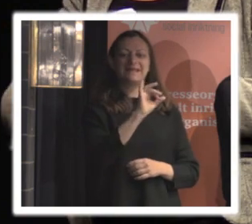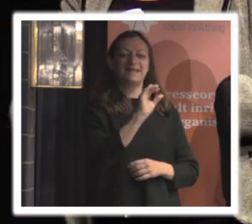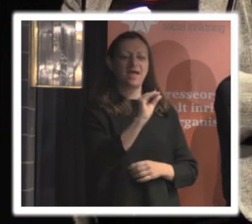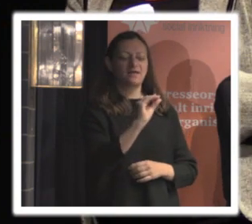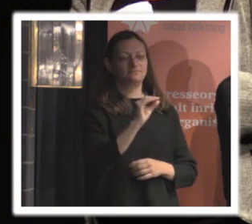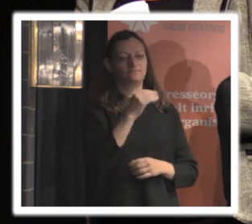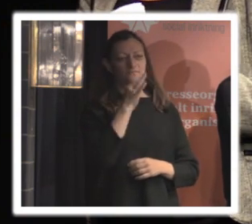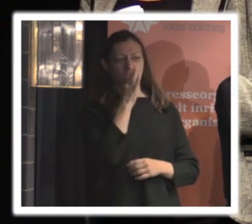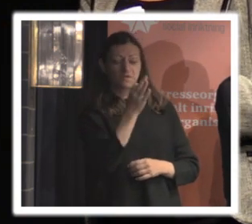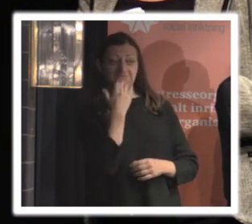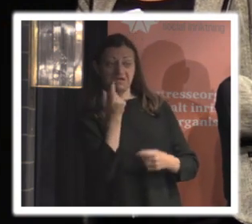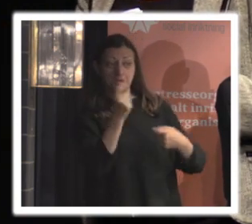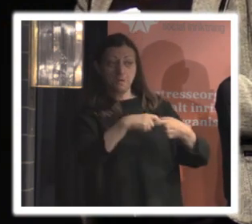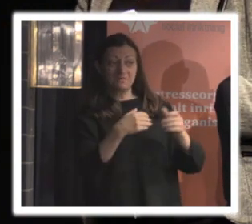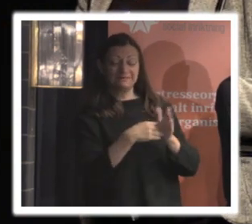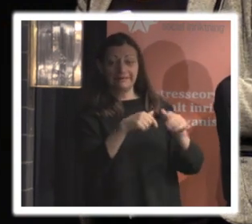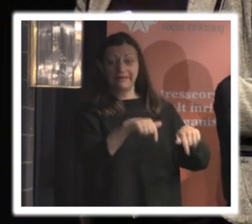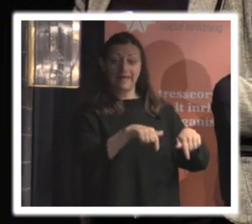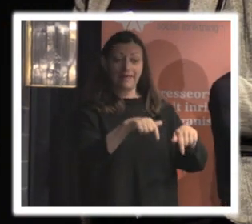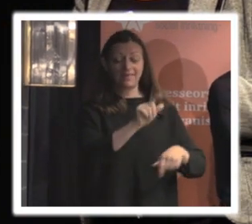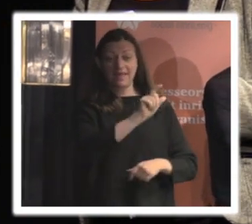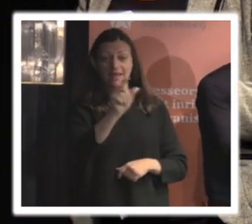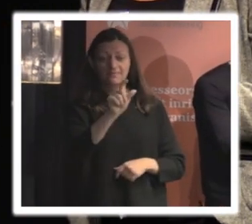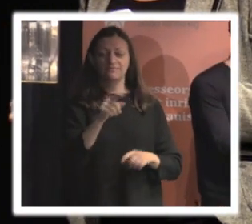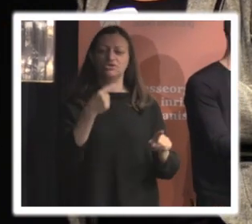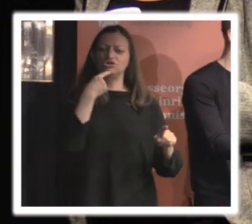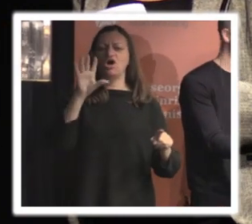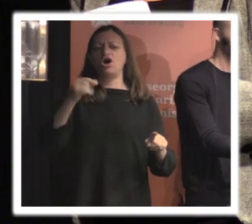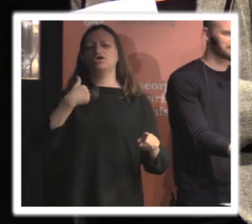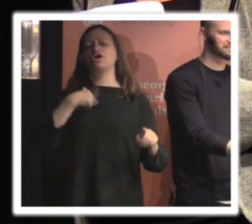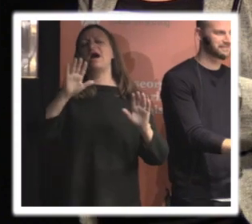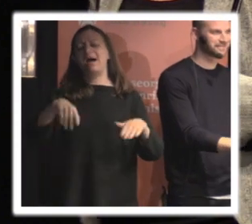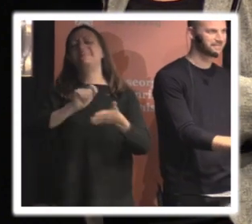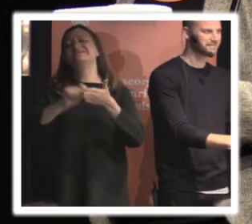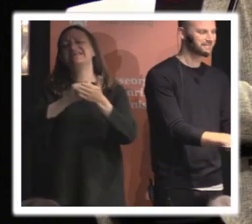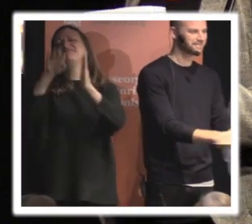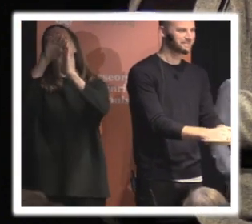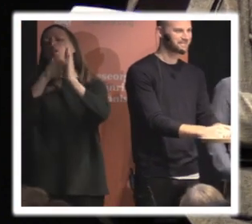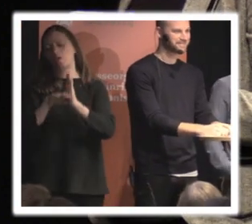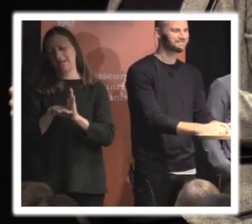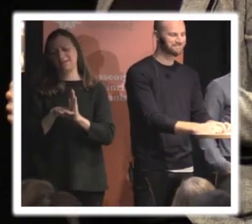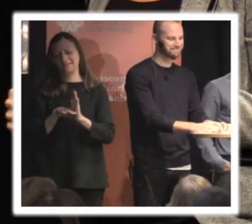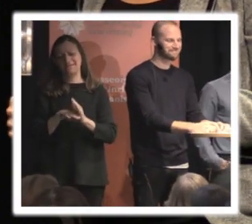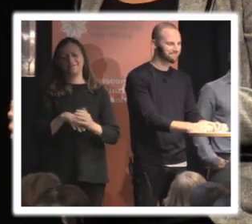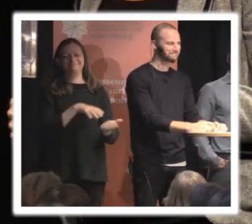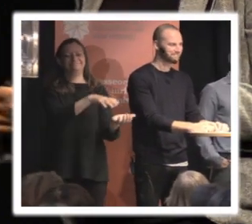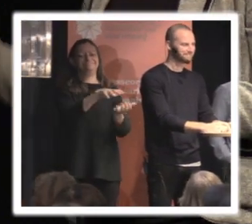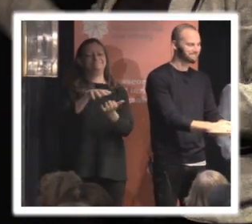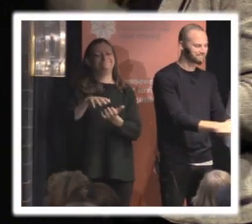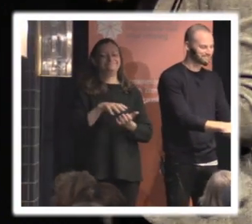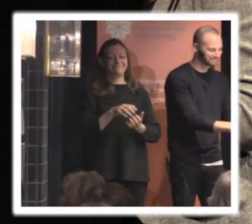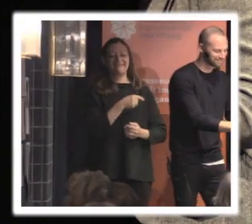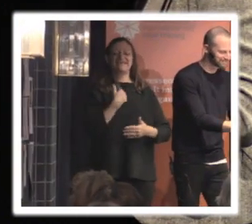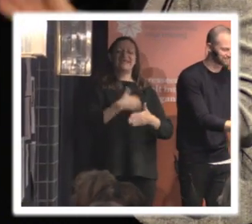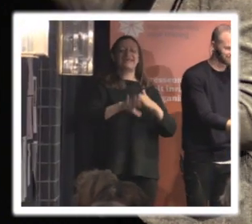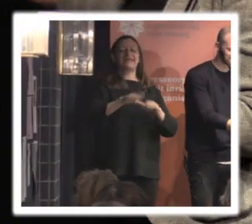koppling har du till det här ämnet Jo men jag har skrivit förordningen Så att vi